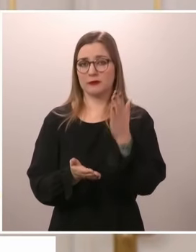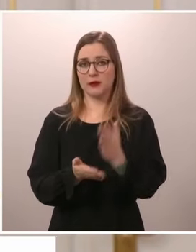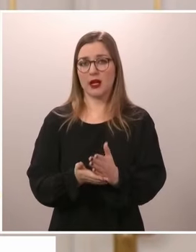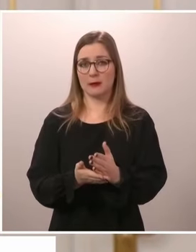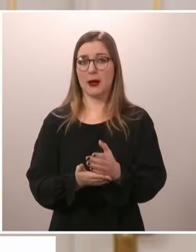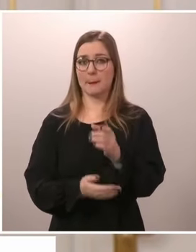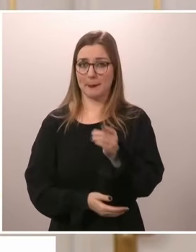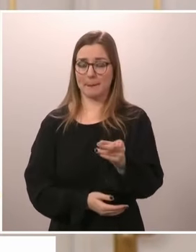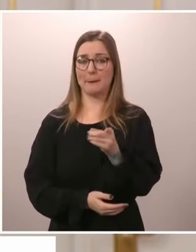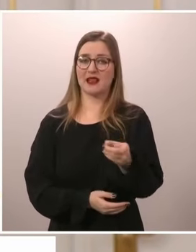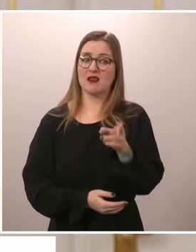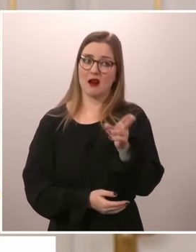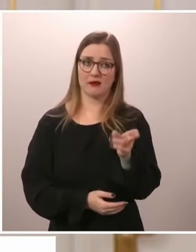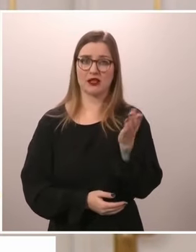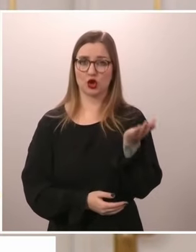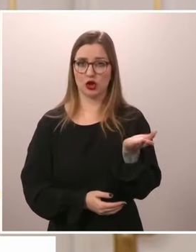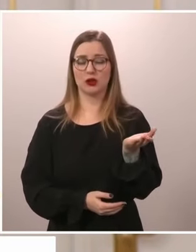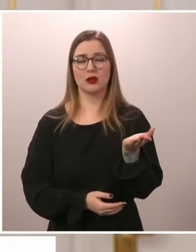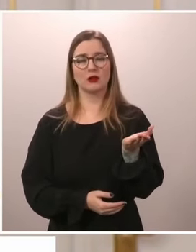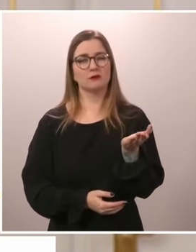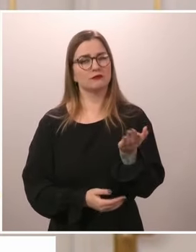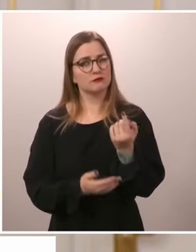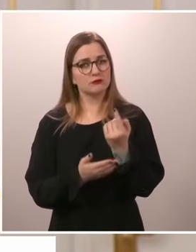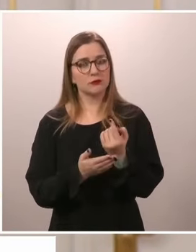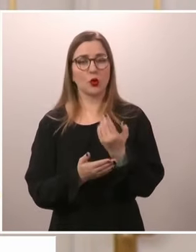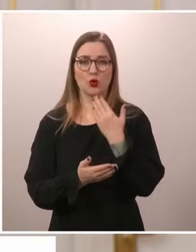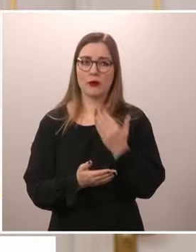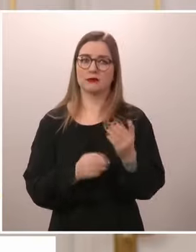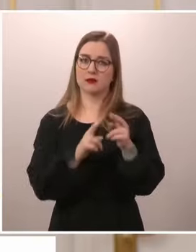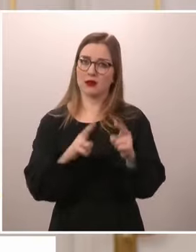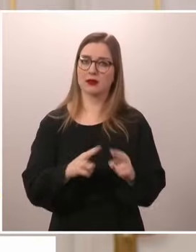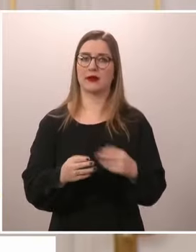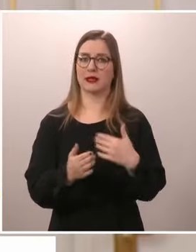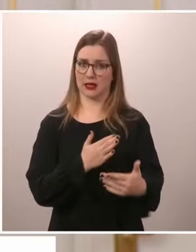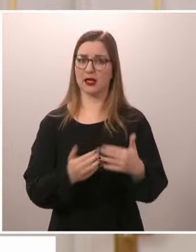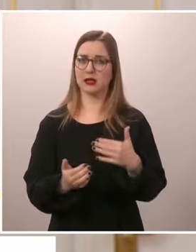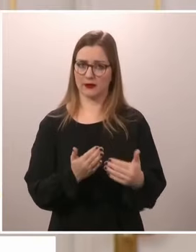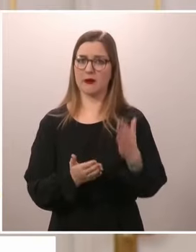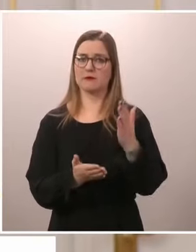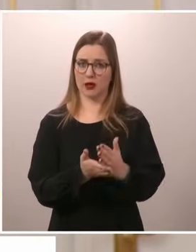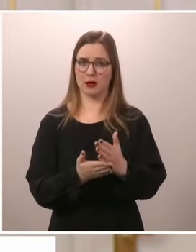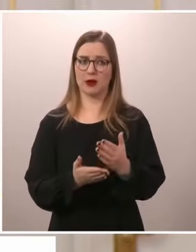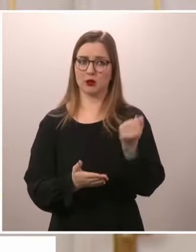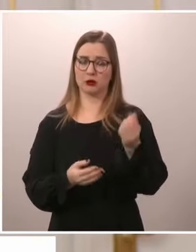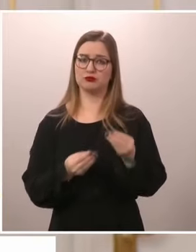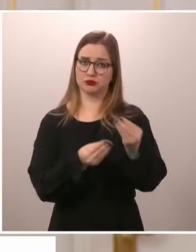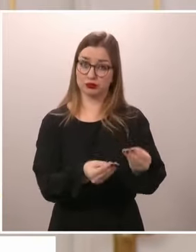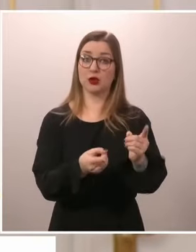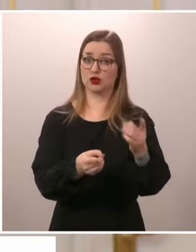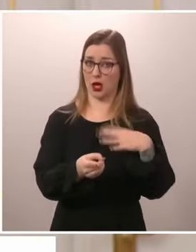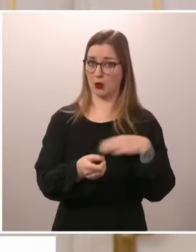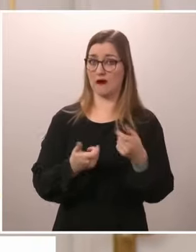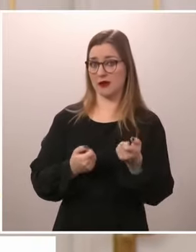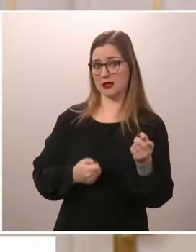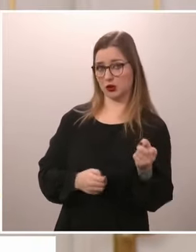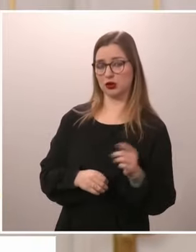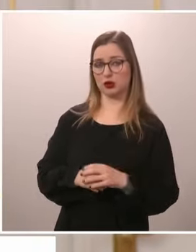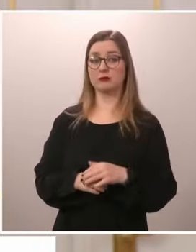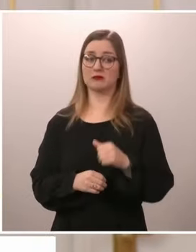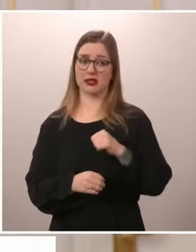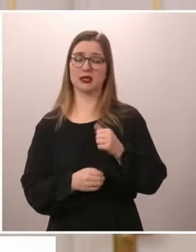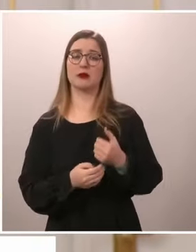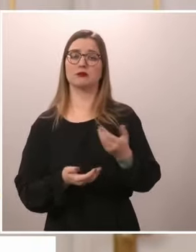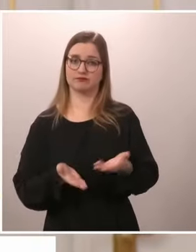Haavistolle tulee löytymään hyviä kansainvälisiä tehtäviä, jos hän niitä haluaa vastaanottaa, ja tulen tietysti omalta osaltani niitä edesauttua.